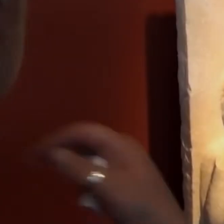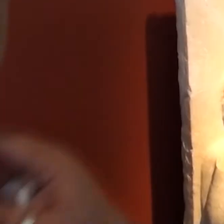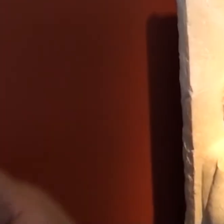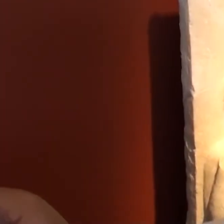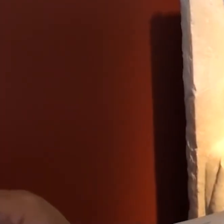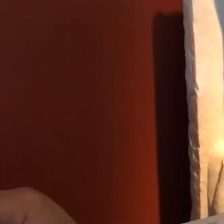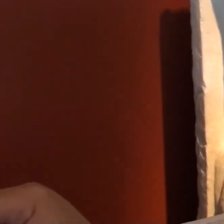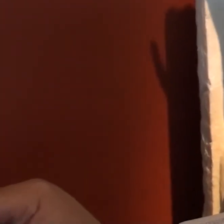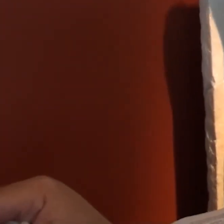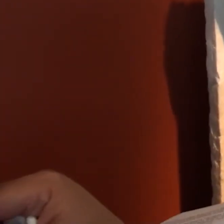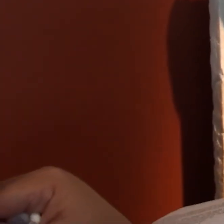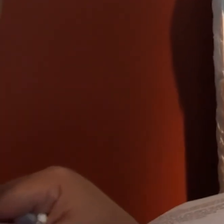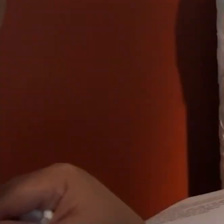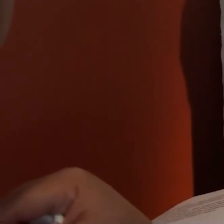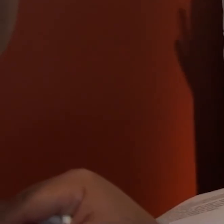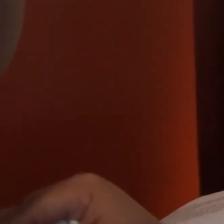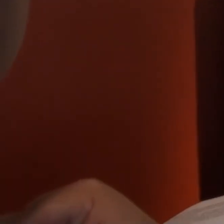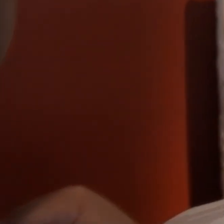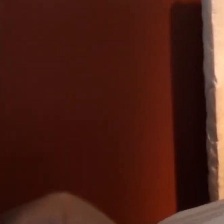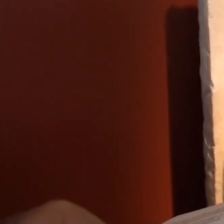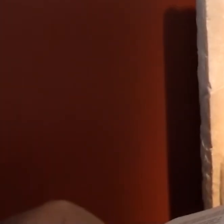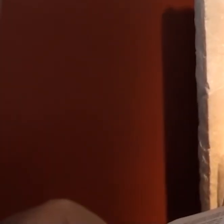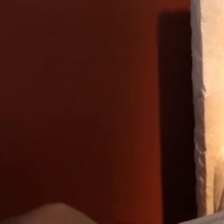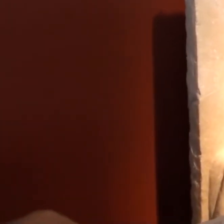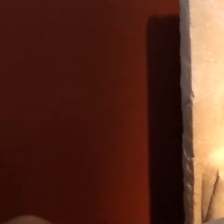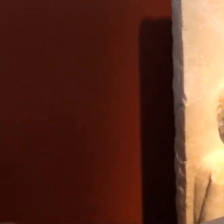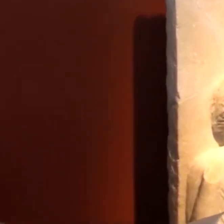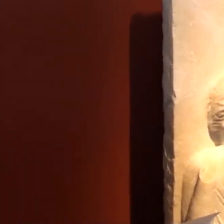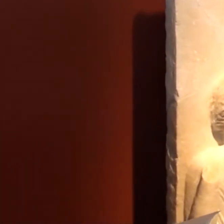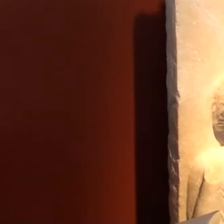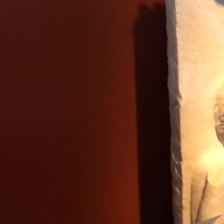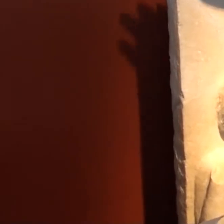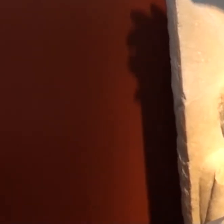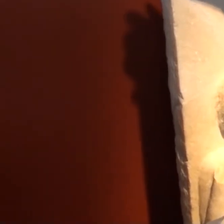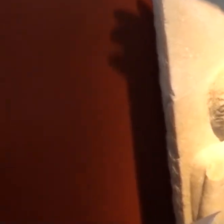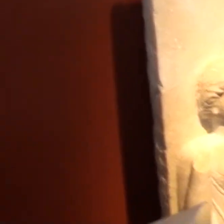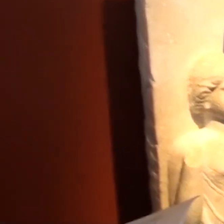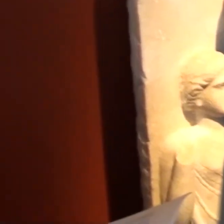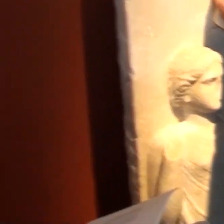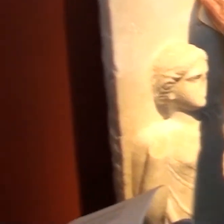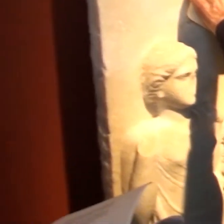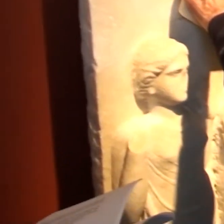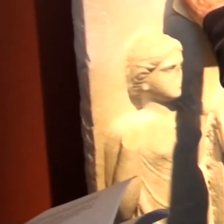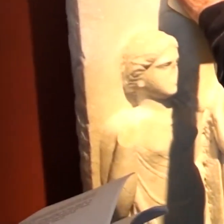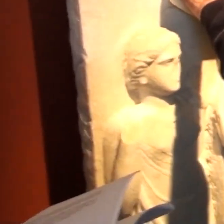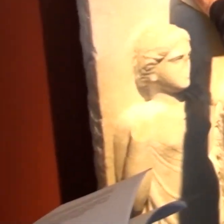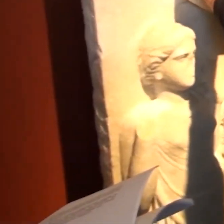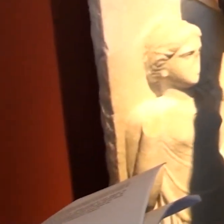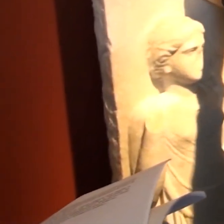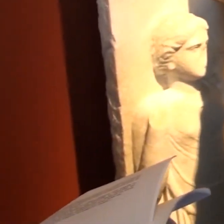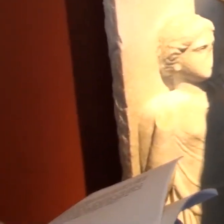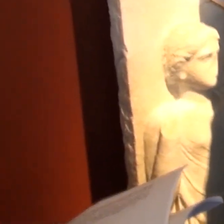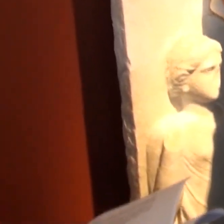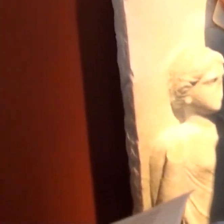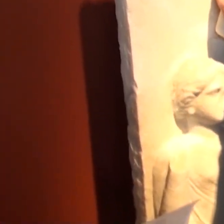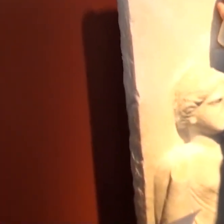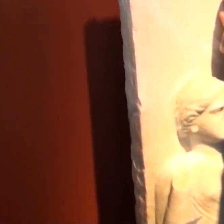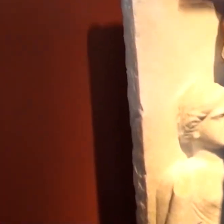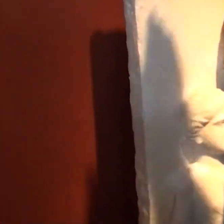Μια μαρμάρινη ορθογώνια πλάκα αρκετά μεγάλη. Ξεκινάει από εκεί που είστε τώρα πίσω είναι τα γαρζάκια που την έχουμε